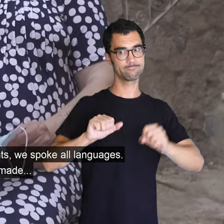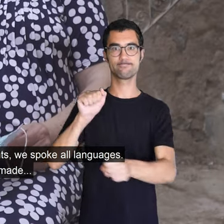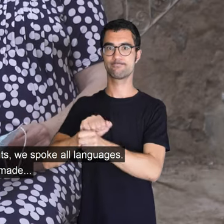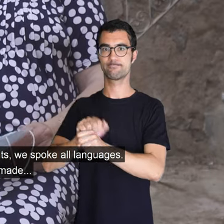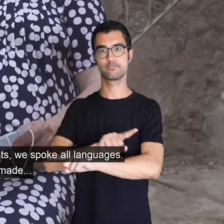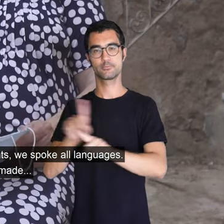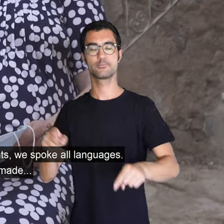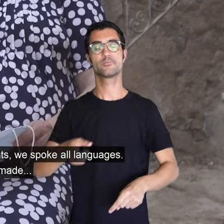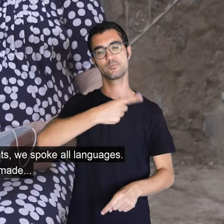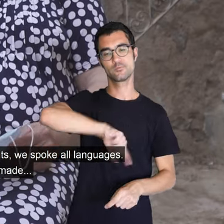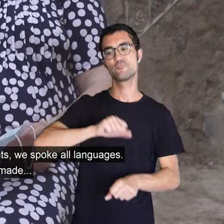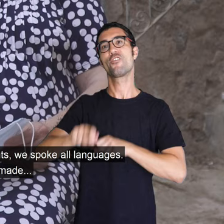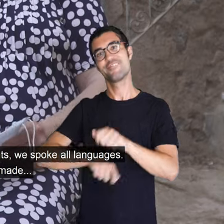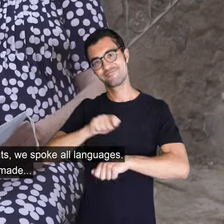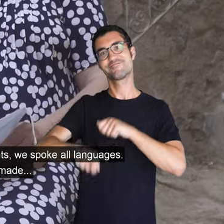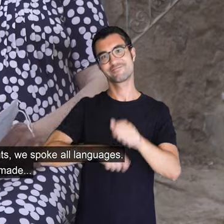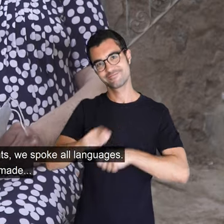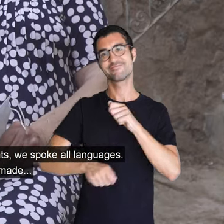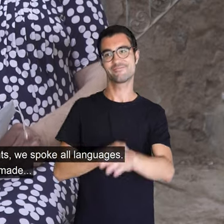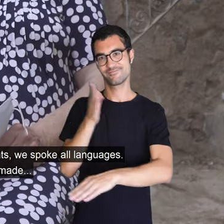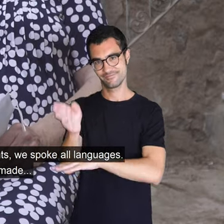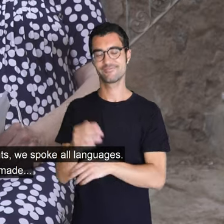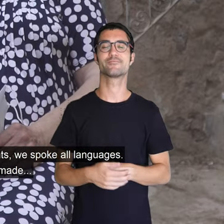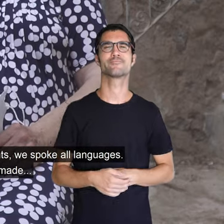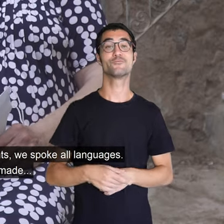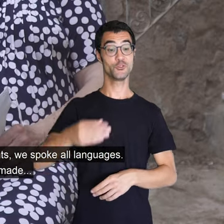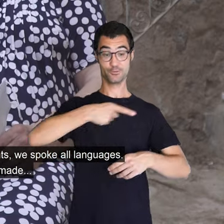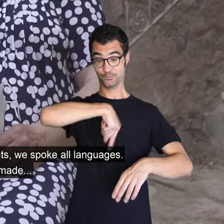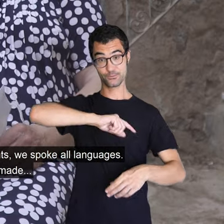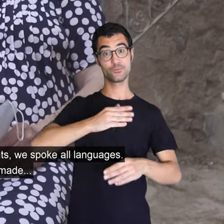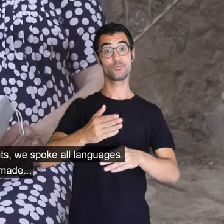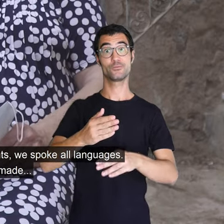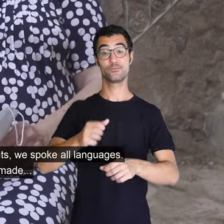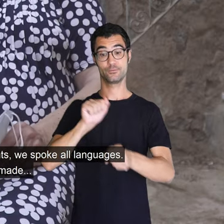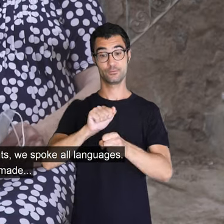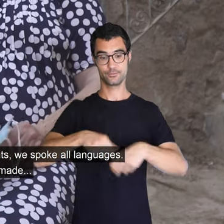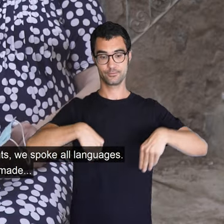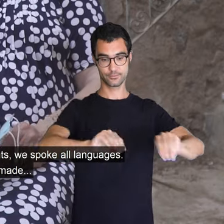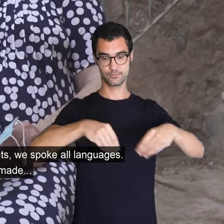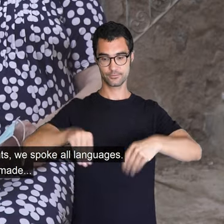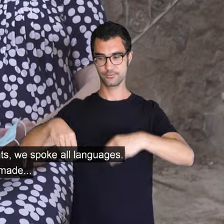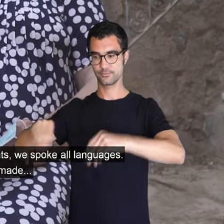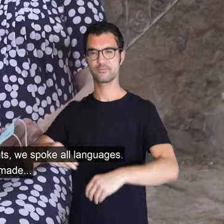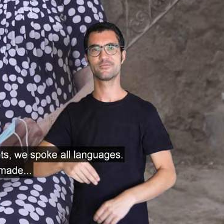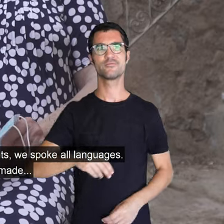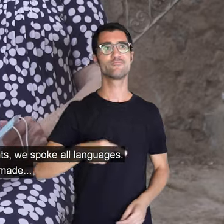estaven de dependents, xerraven totes les llengues. Sí. per dir gràcies, amb de nois, tac-tac.